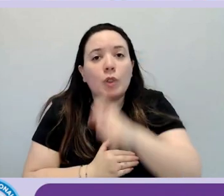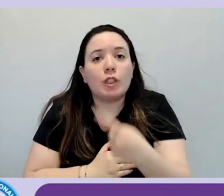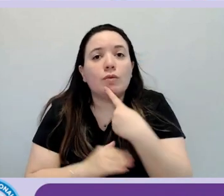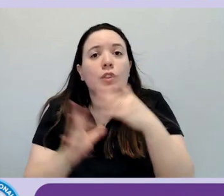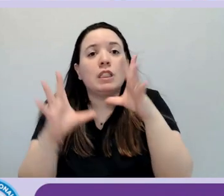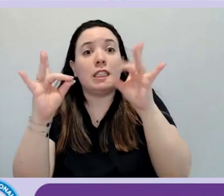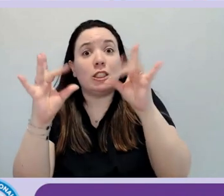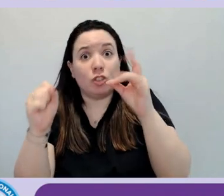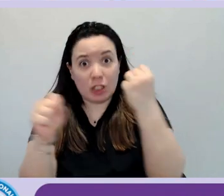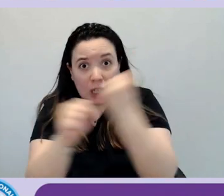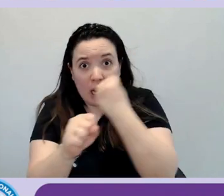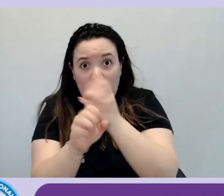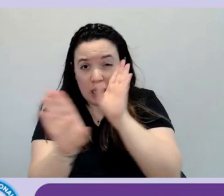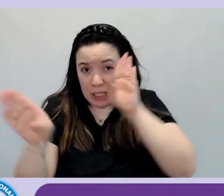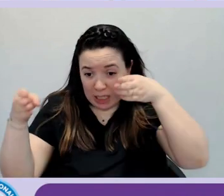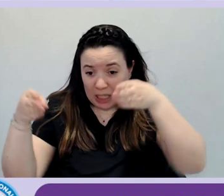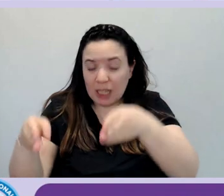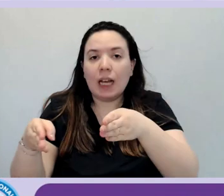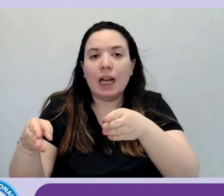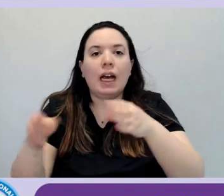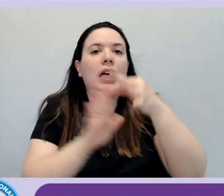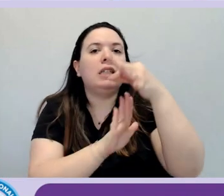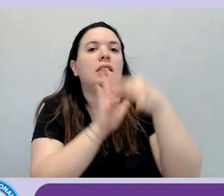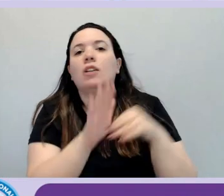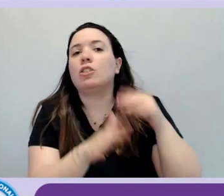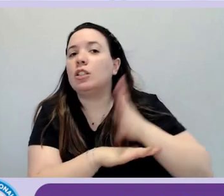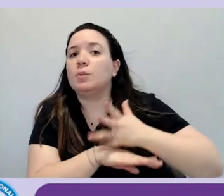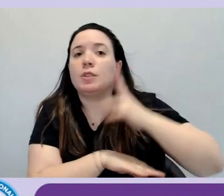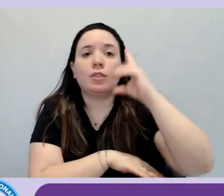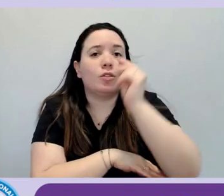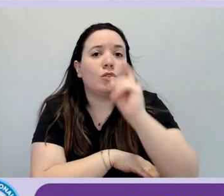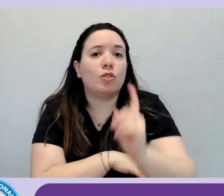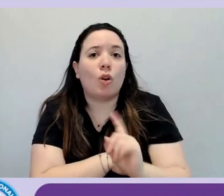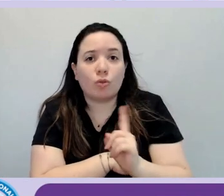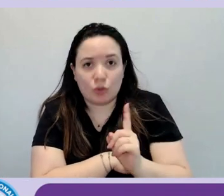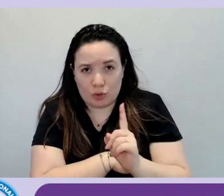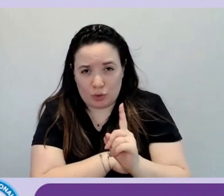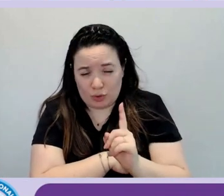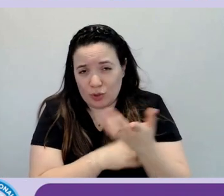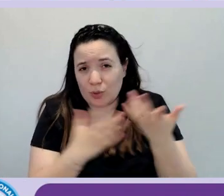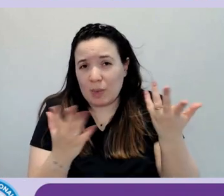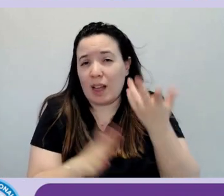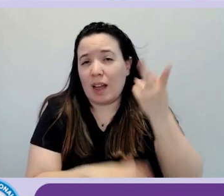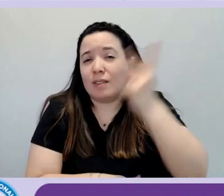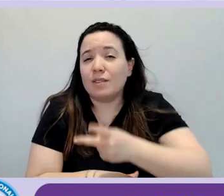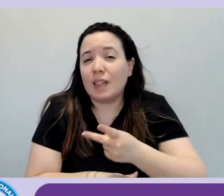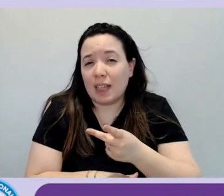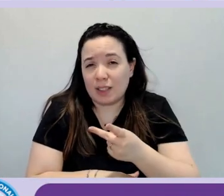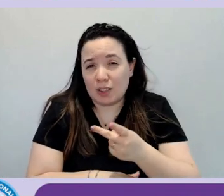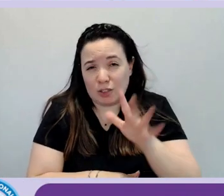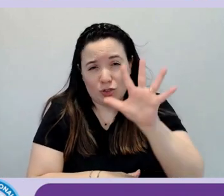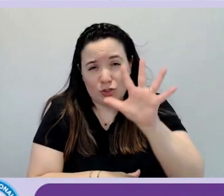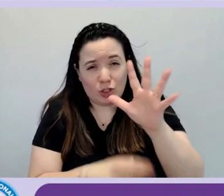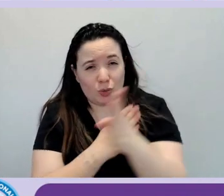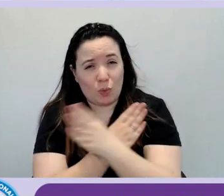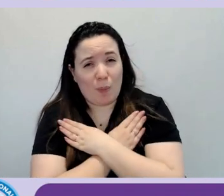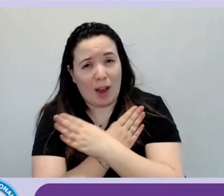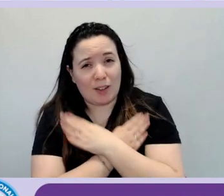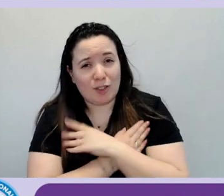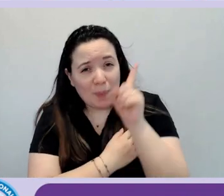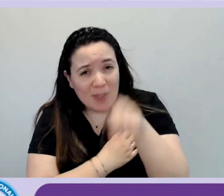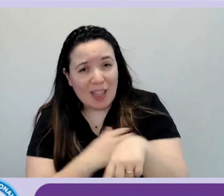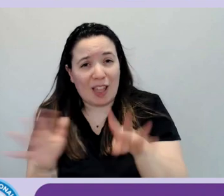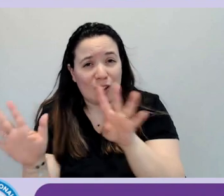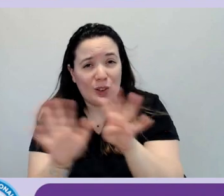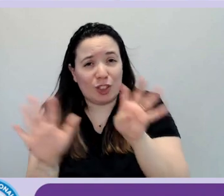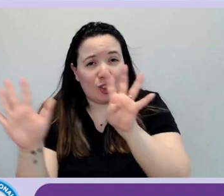digitale di queste regole che oramai se andiamo a vedere le prime versioni risalgono al 5 maggio del 1999